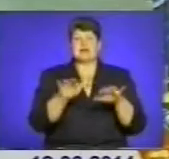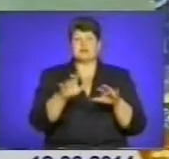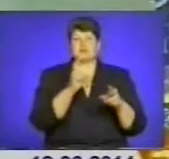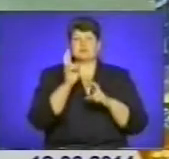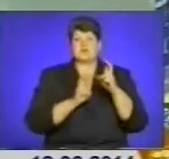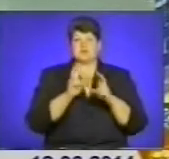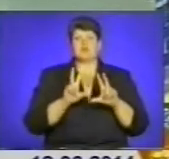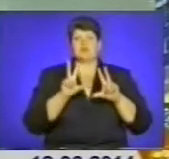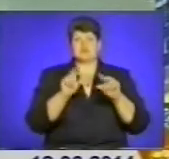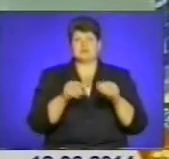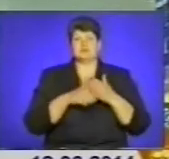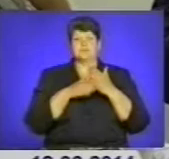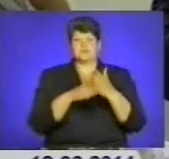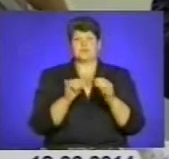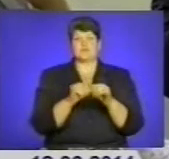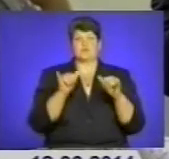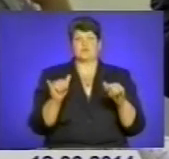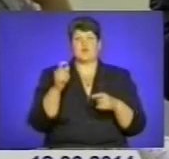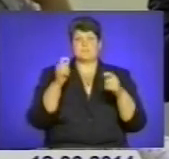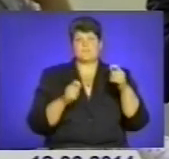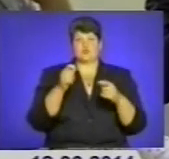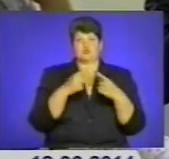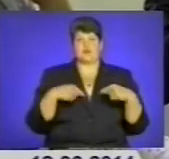побіцяв сприяти у розвитку молочної галузі.